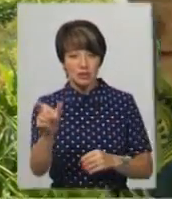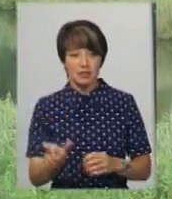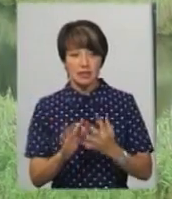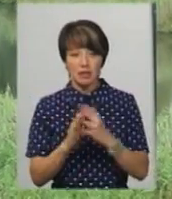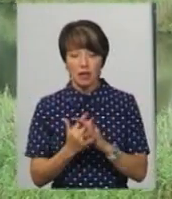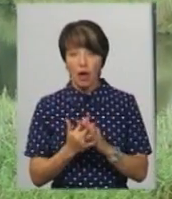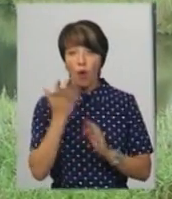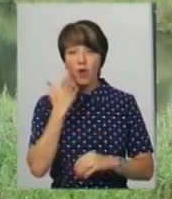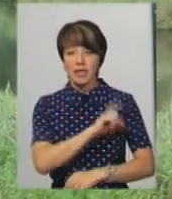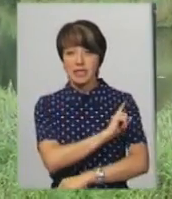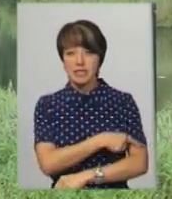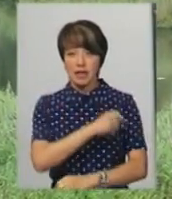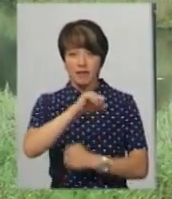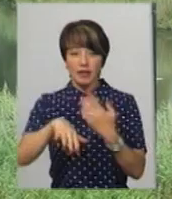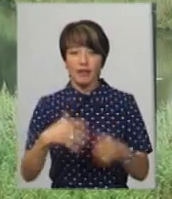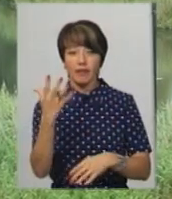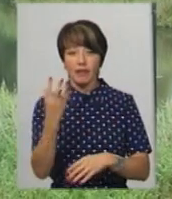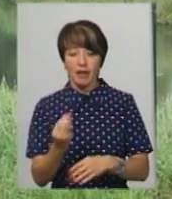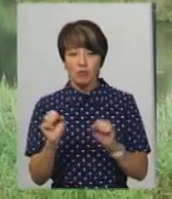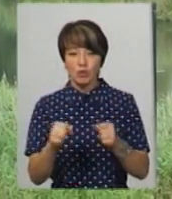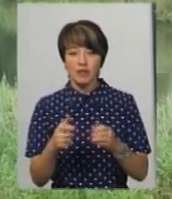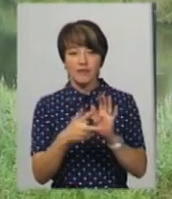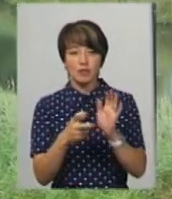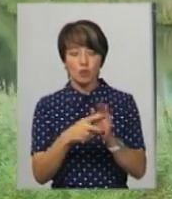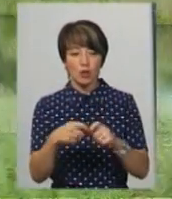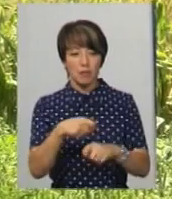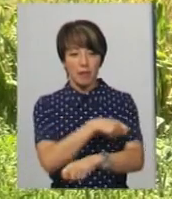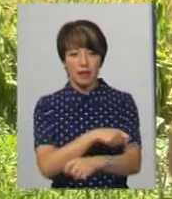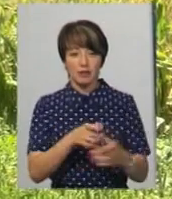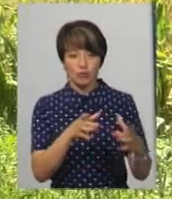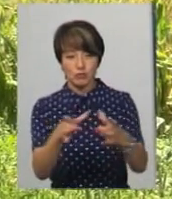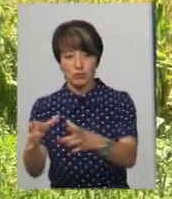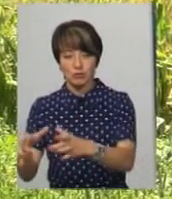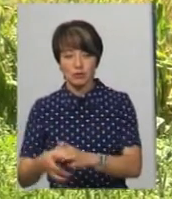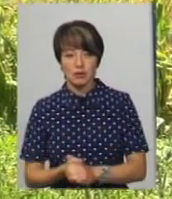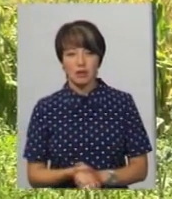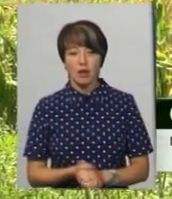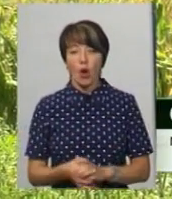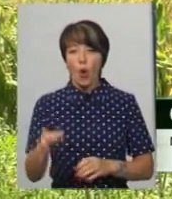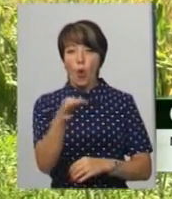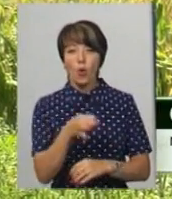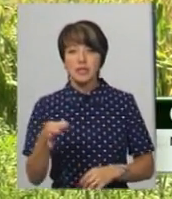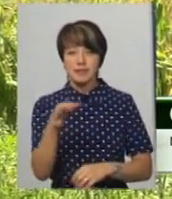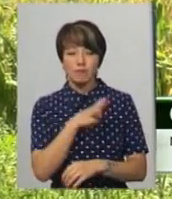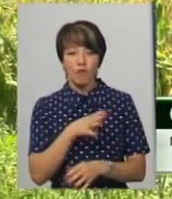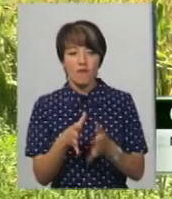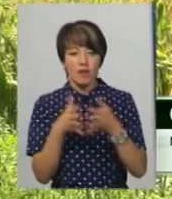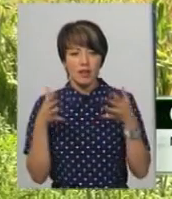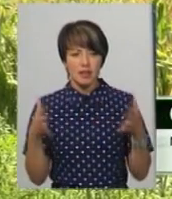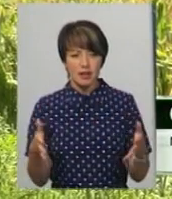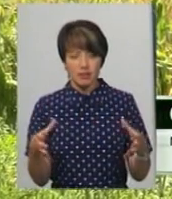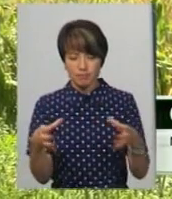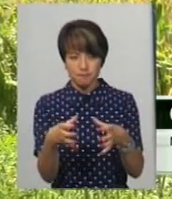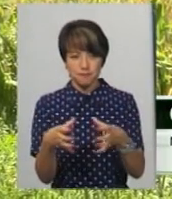Проскової, коли сильний вітер, острів за день може перегнати за 800 метрів в інший кінець озера. Острів був великий такий, по всім ставку, до